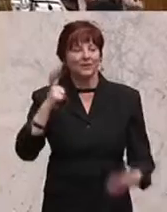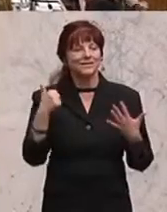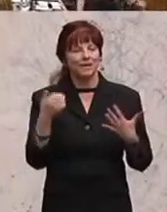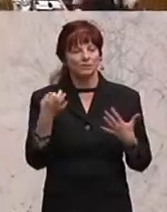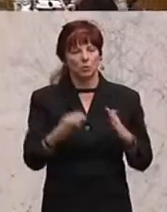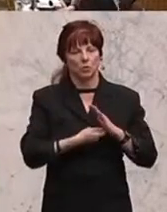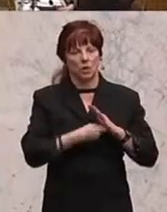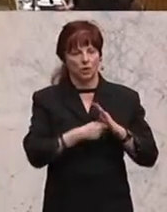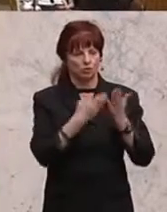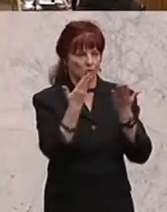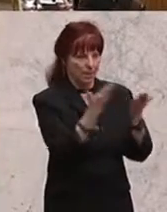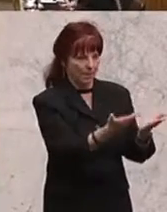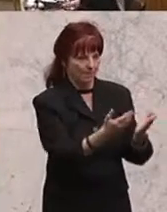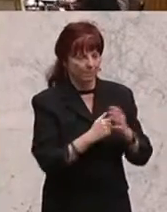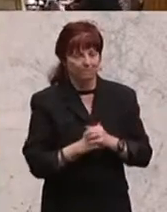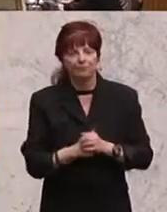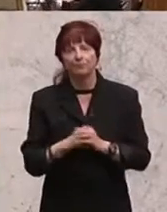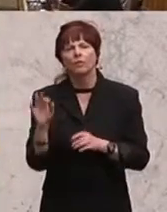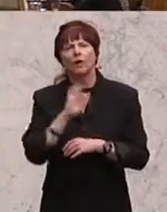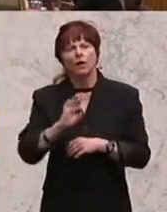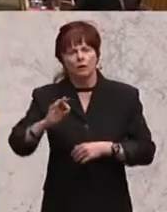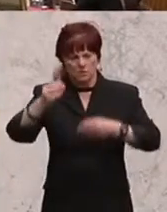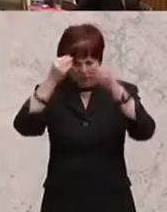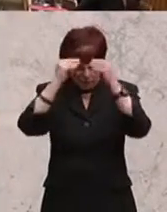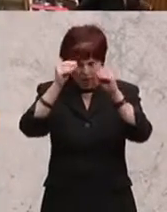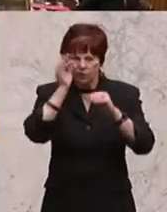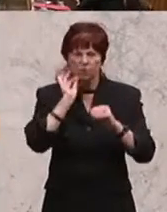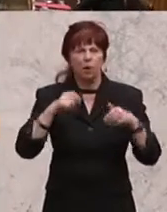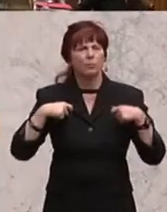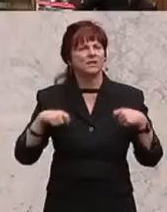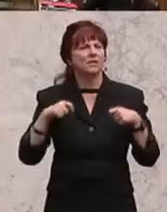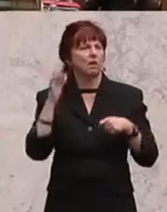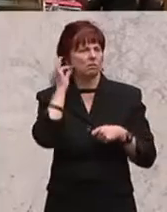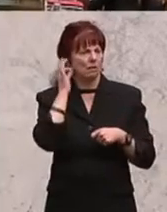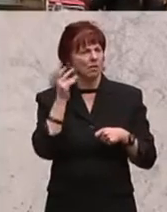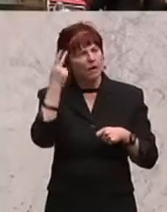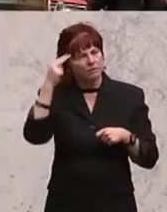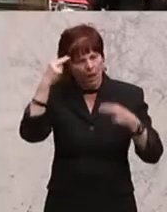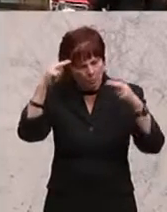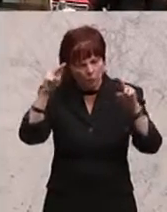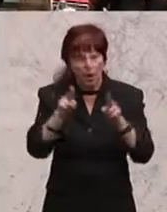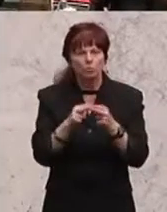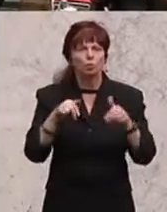Jetzt hören Sie gleich den Fraktionsfass, Führer der FPÖ im Untersuchungsausschuss, Elmar Podkoschek.